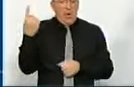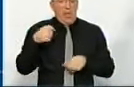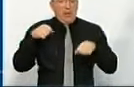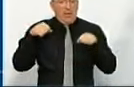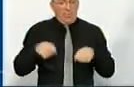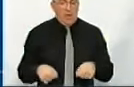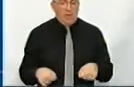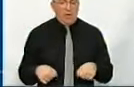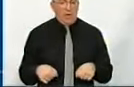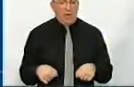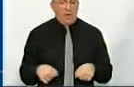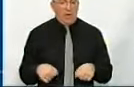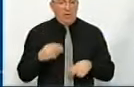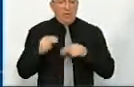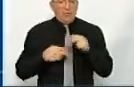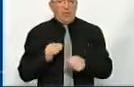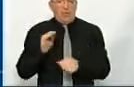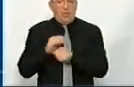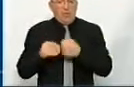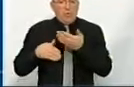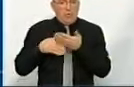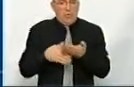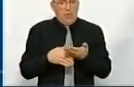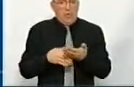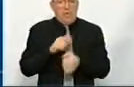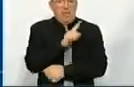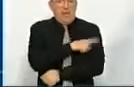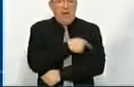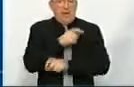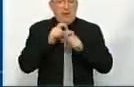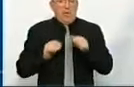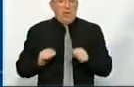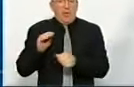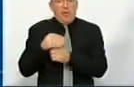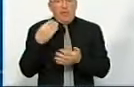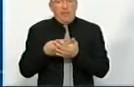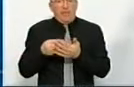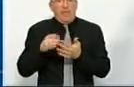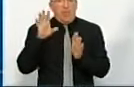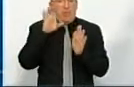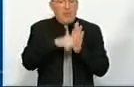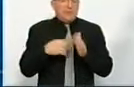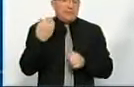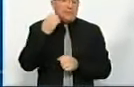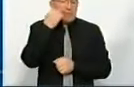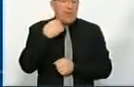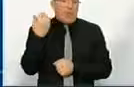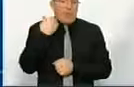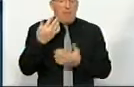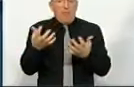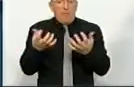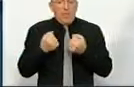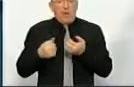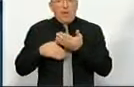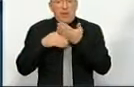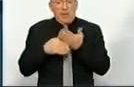влада, обласна влада через додаткову дотацію на медицину додає кошти на погашення старих боргів. І вони приймають, і